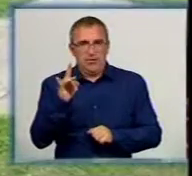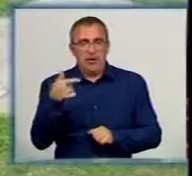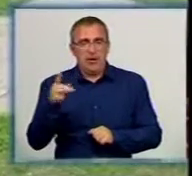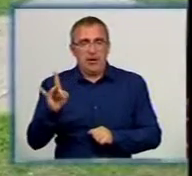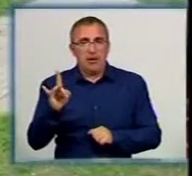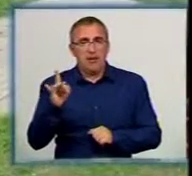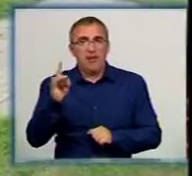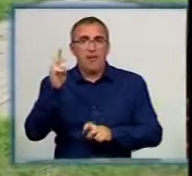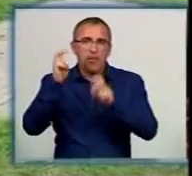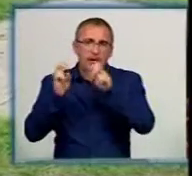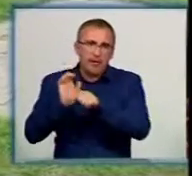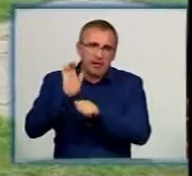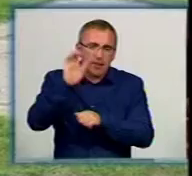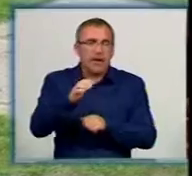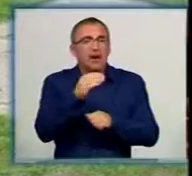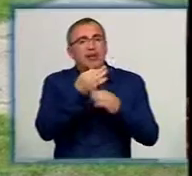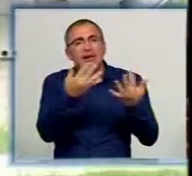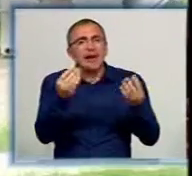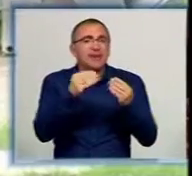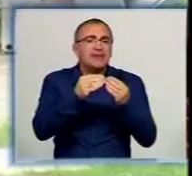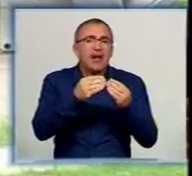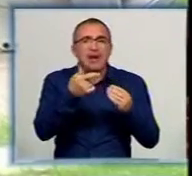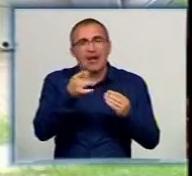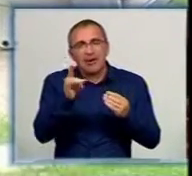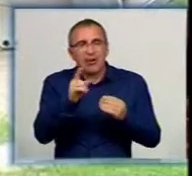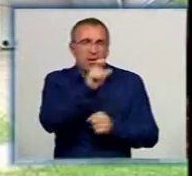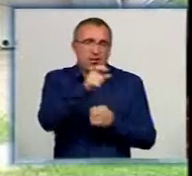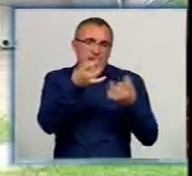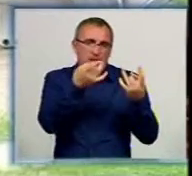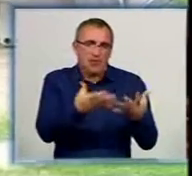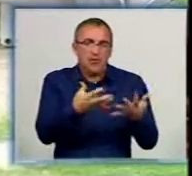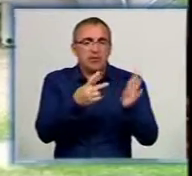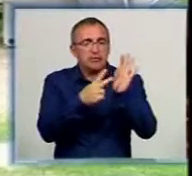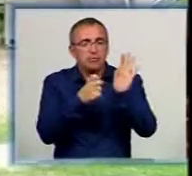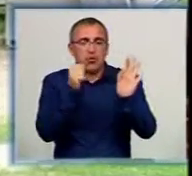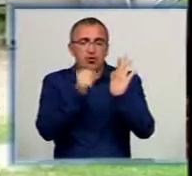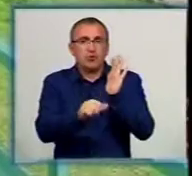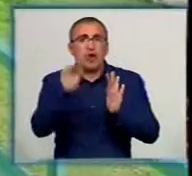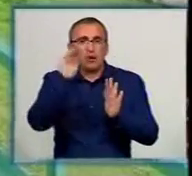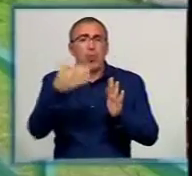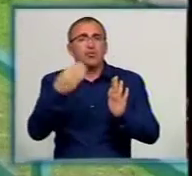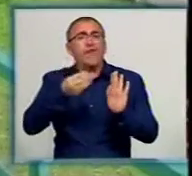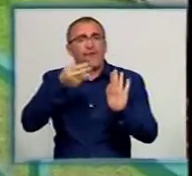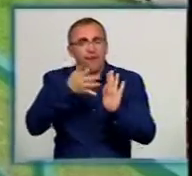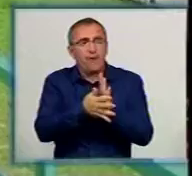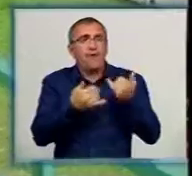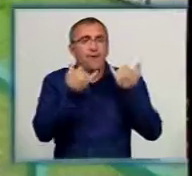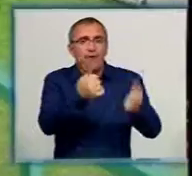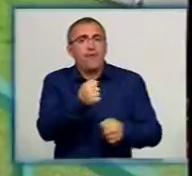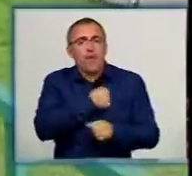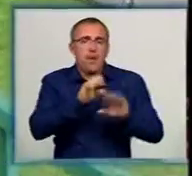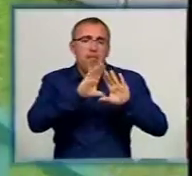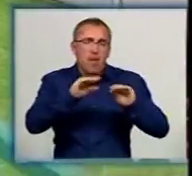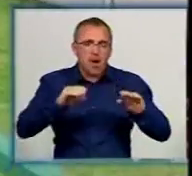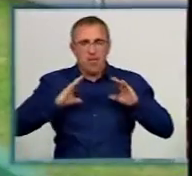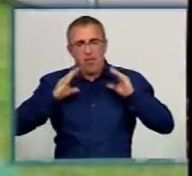великі підприємства. По кілька десятків гривень на рахунок кладуть і пересічні жителі. Понад 670 тисяч уже витратили. Для вояків придбали матраци,